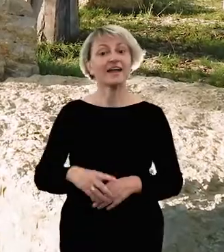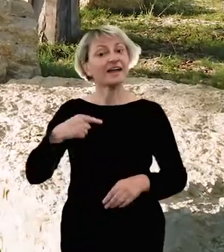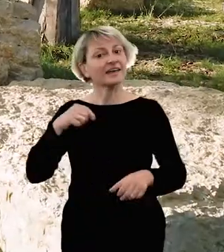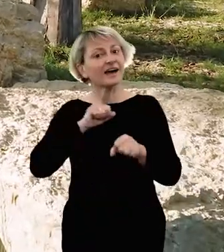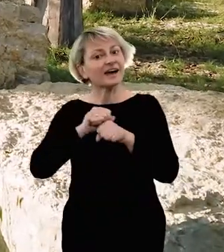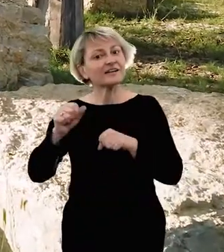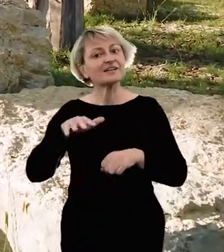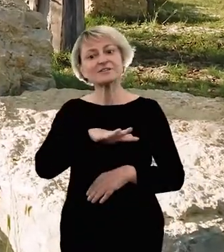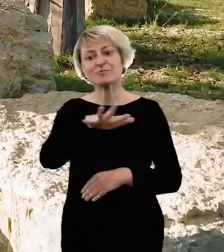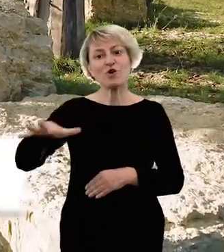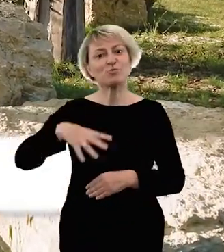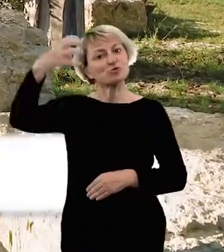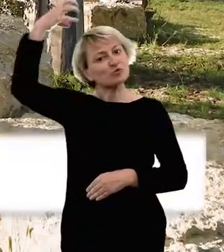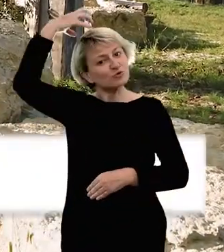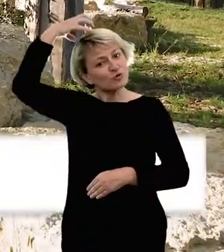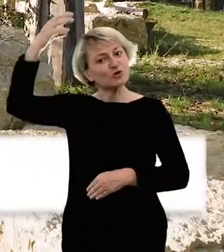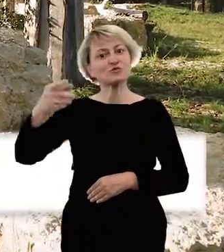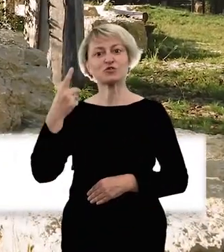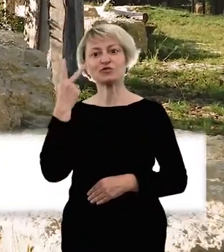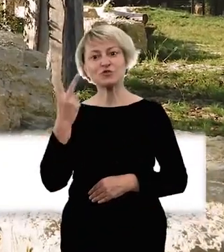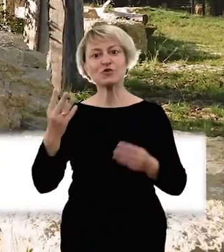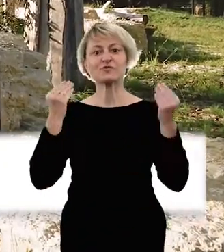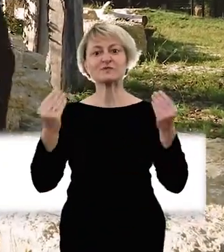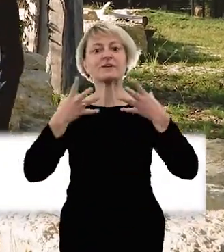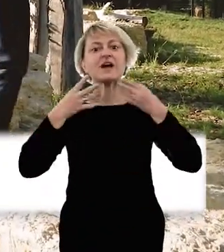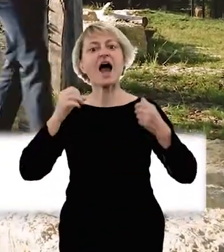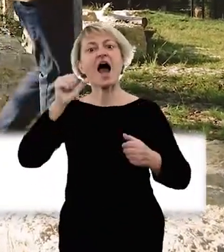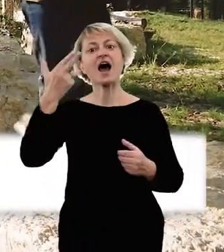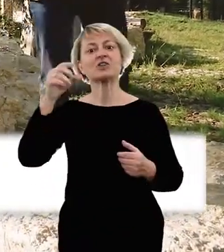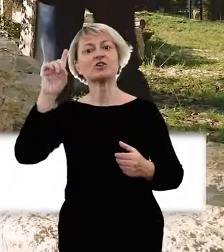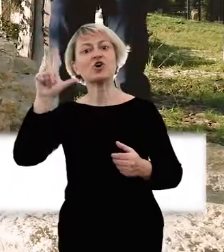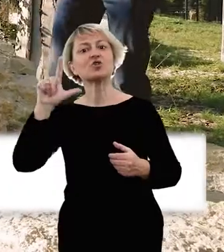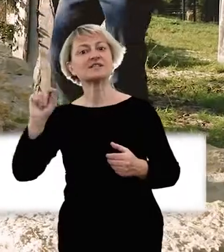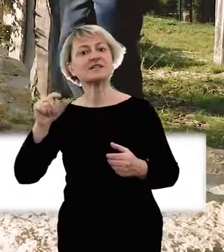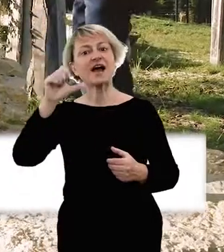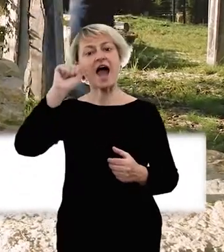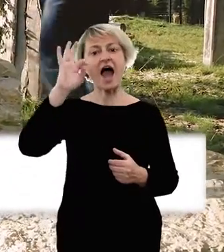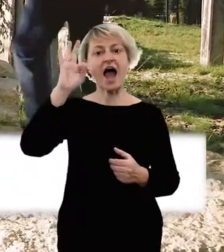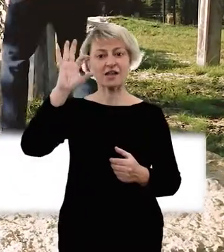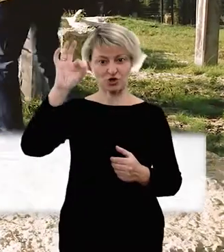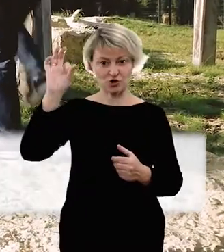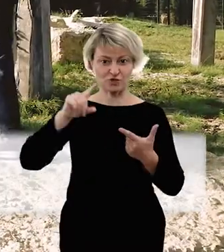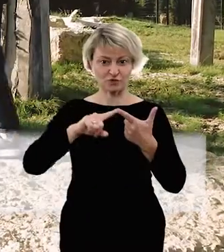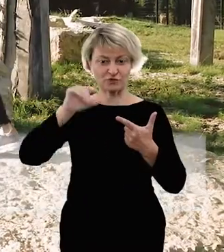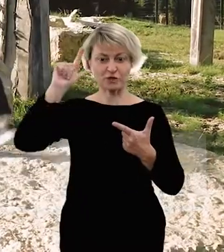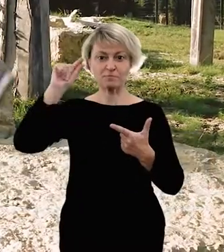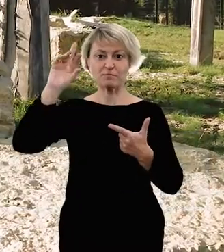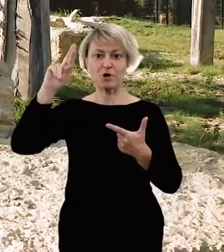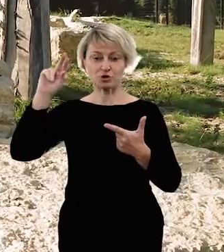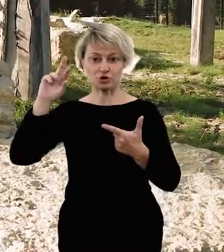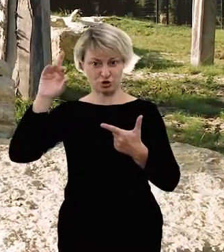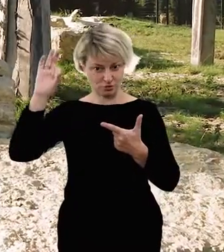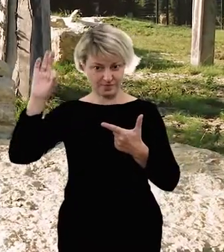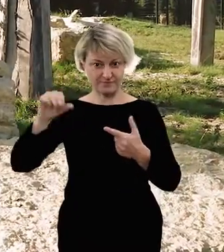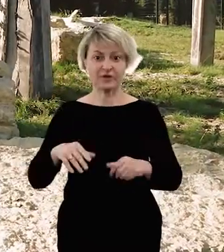Jestem w królestwie dwóch wspaniałych lwów angolskich. Atosa i Portosa. To miejsce, w którym się teraz